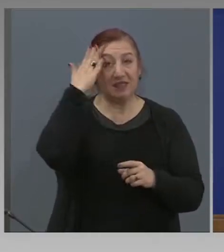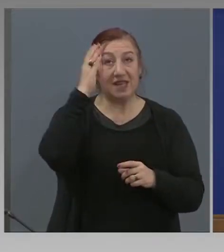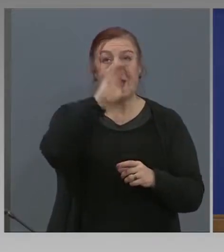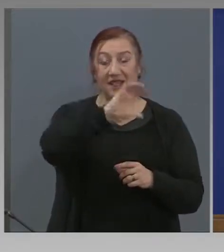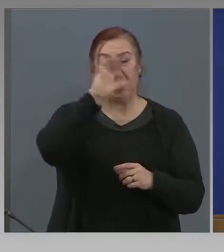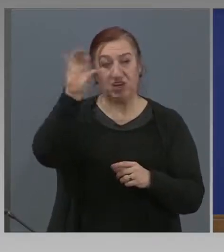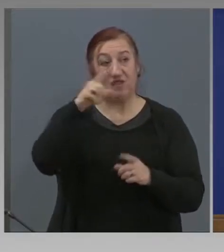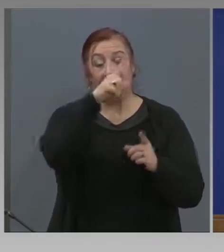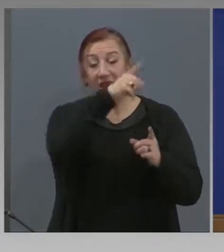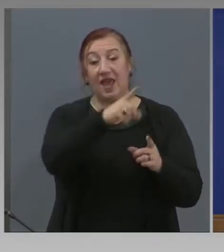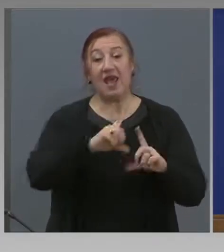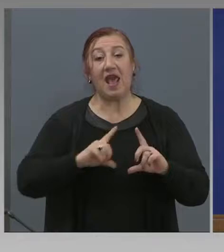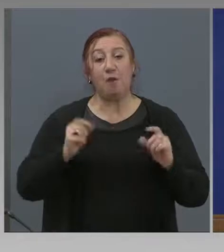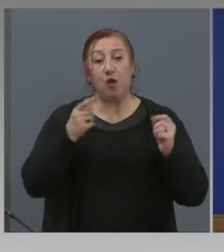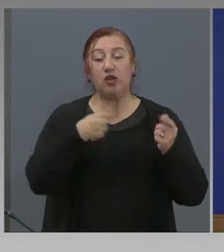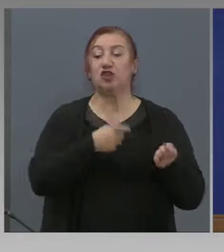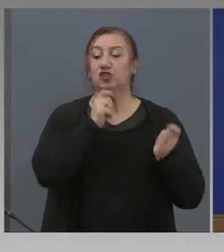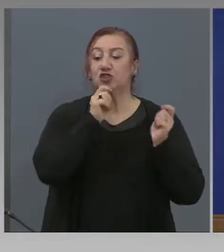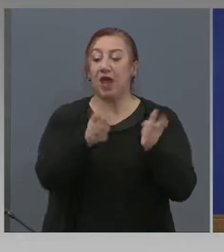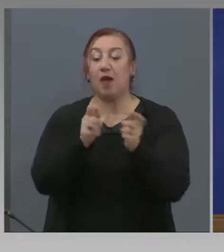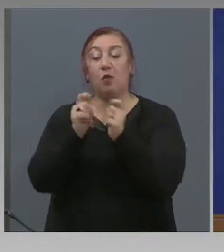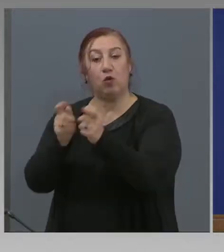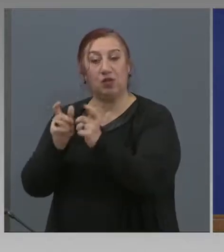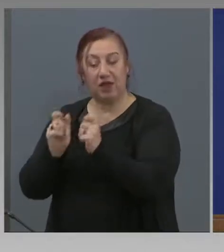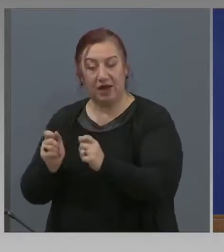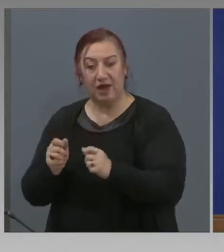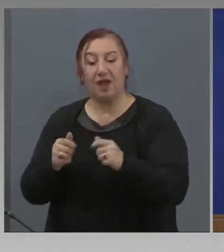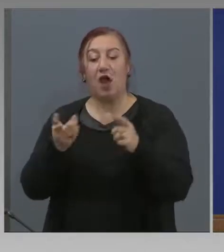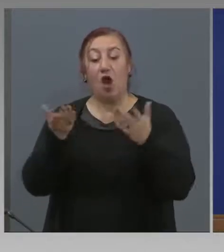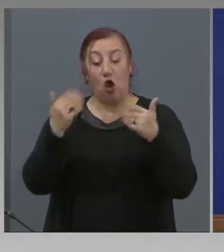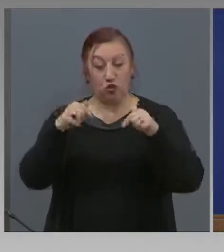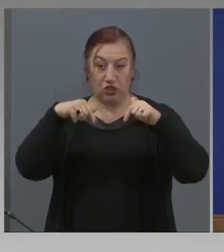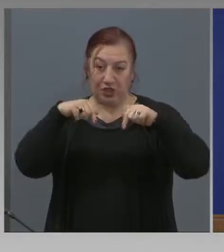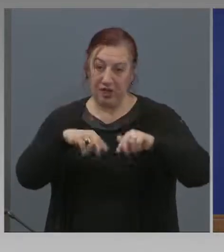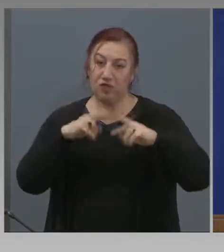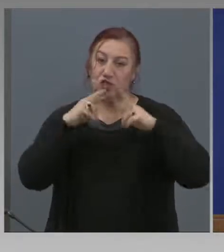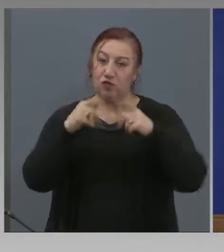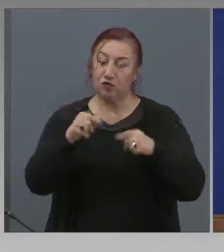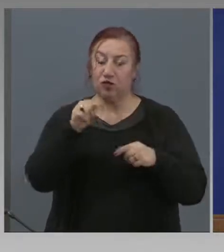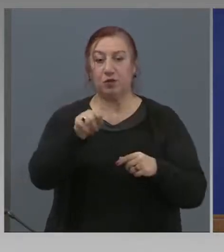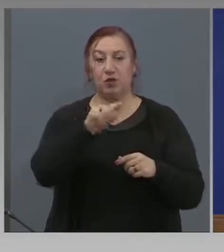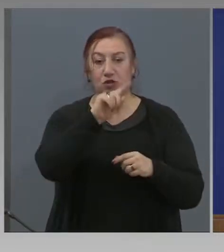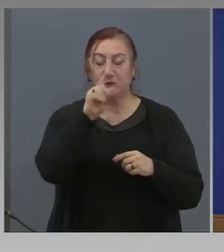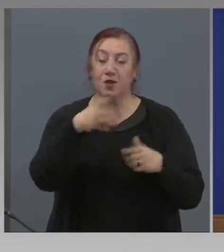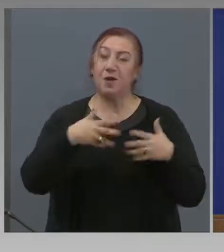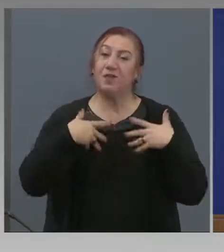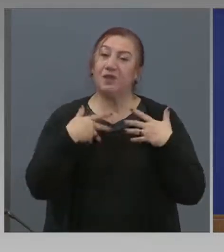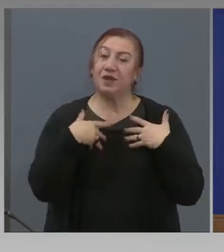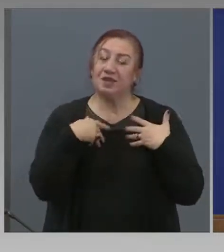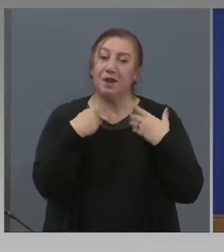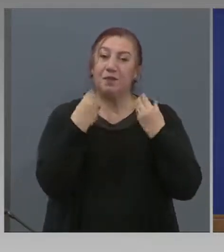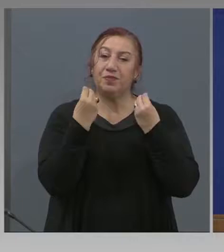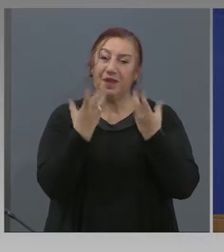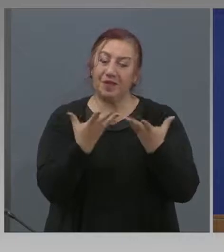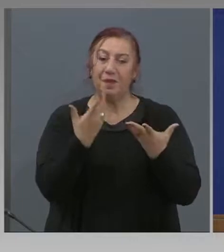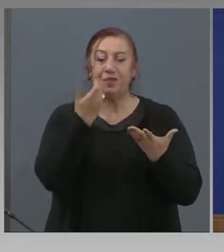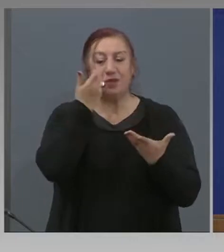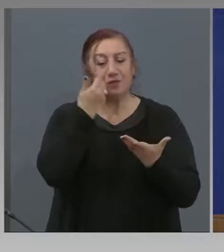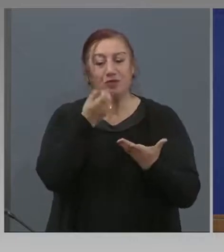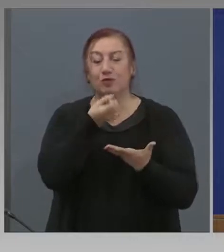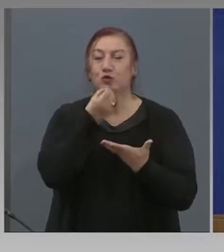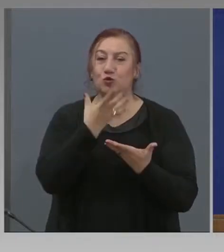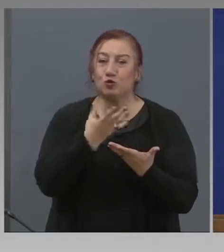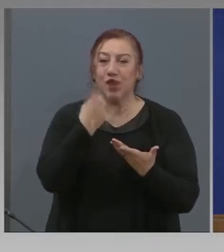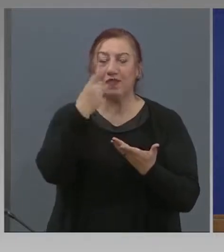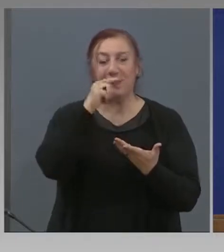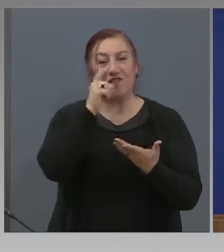и ще ви отговорим. Иван ще ви отговори още днес на този въпрос. Само, че искам да дам, наистина, използвам случай една